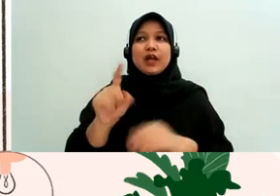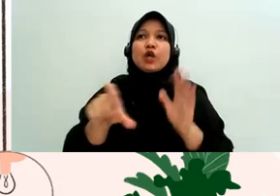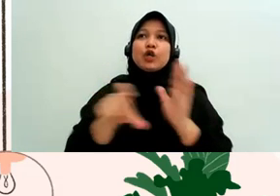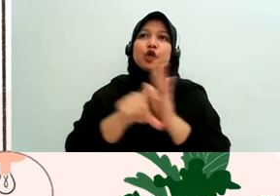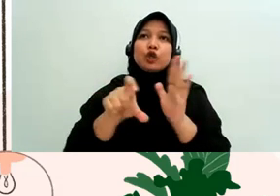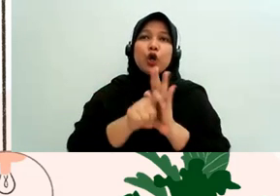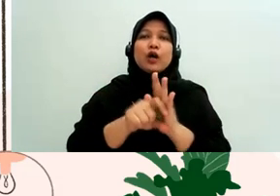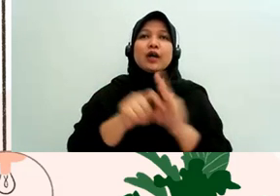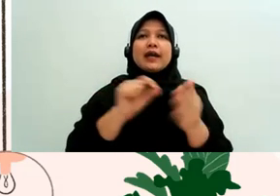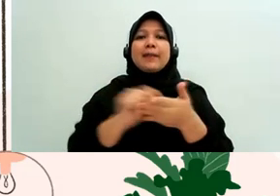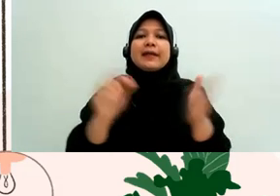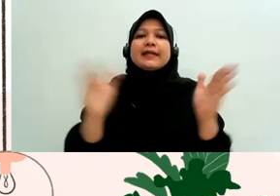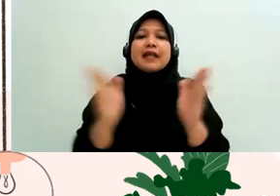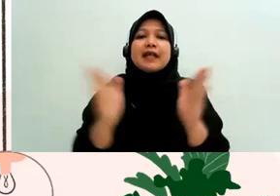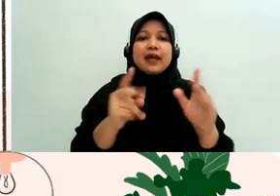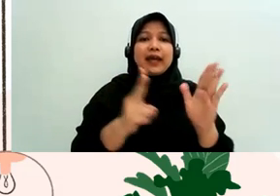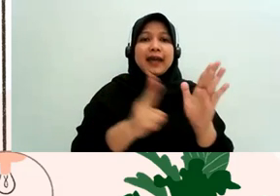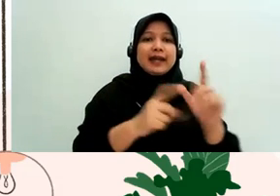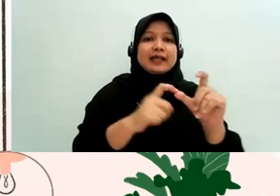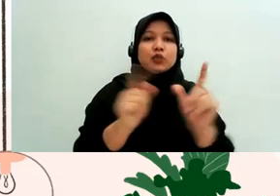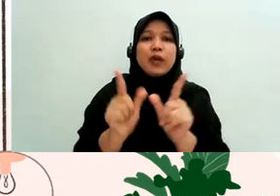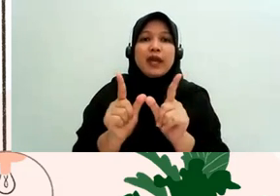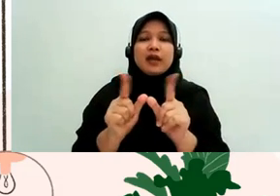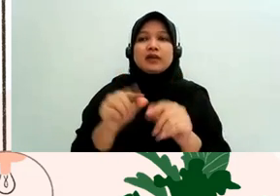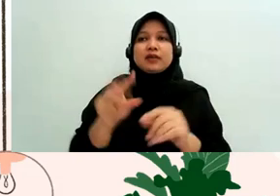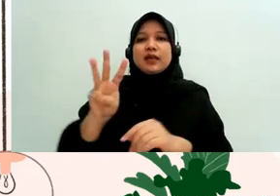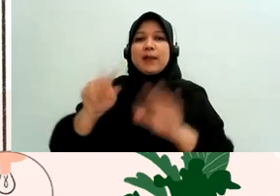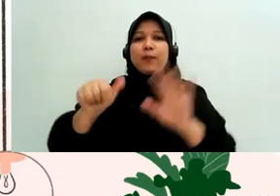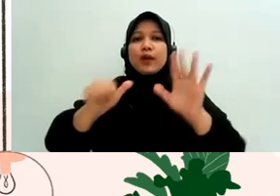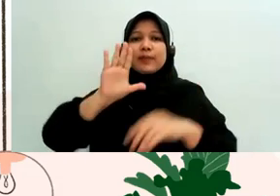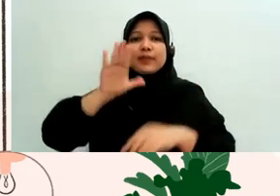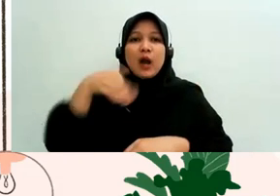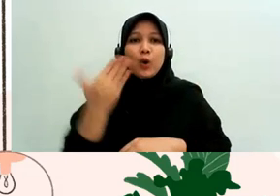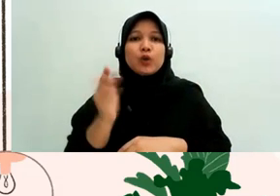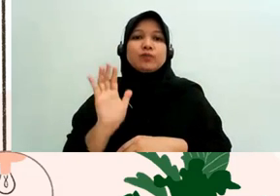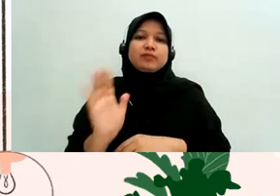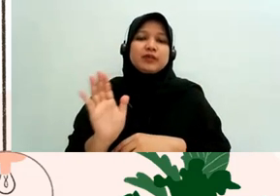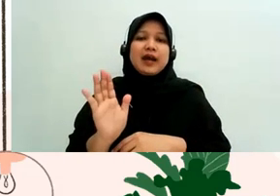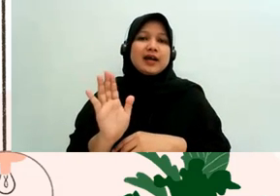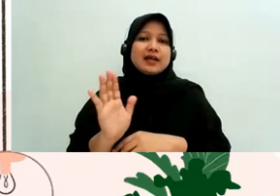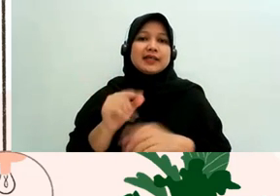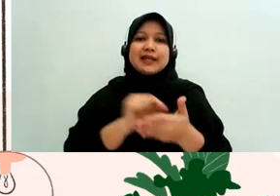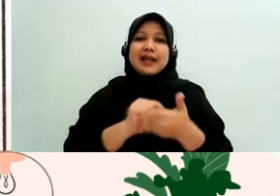tahun ketimbang disebut nama lengkapnya terus